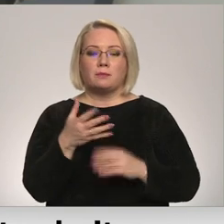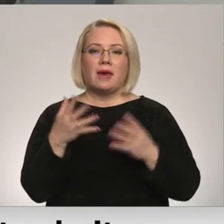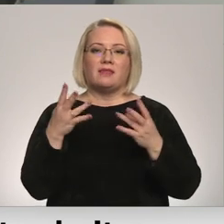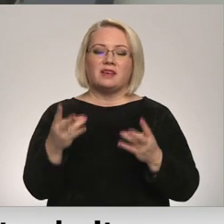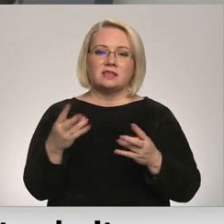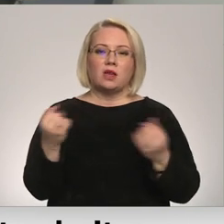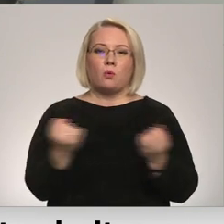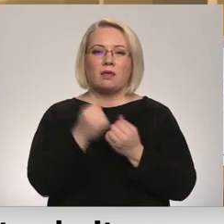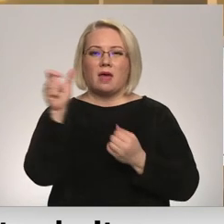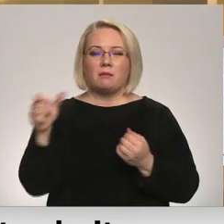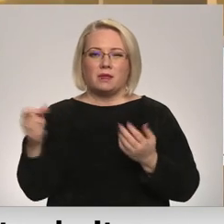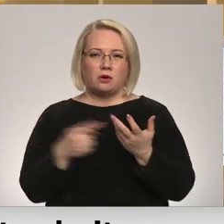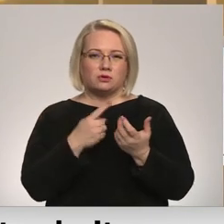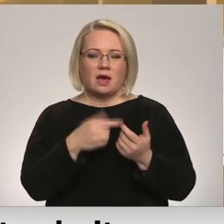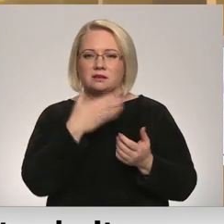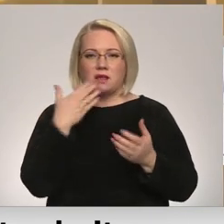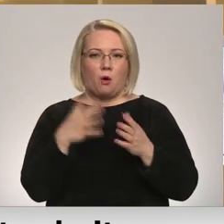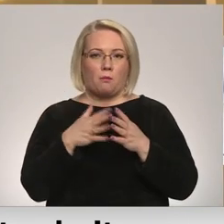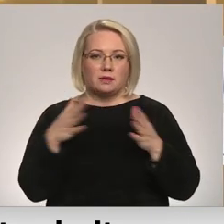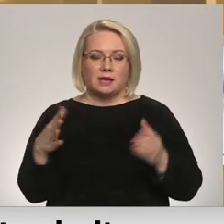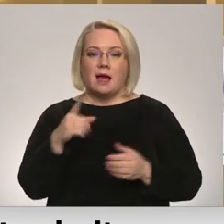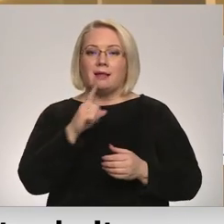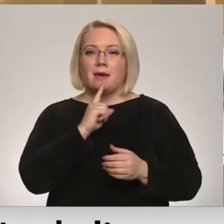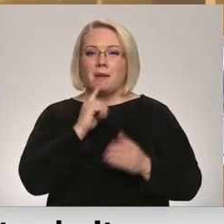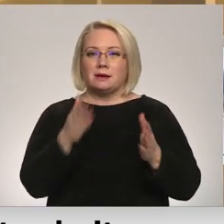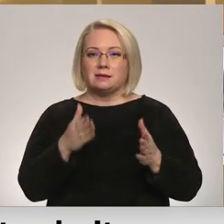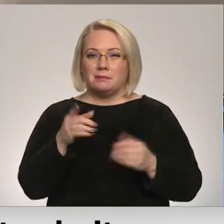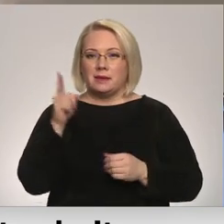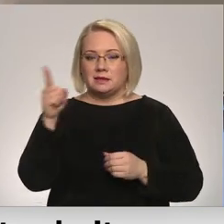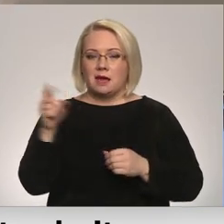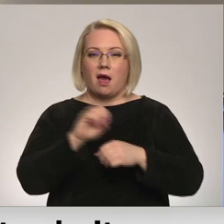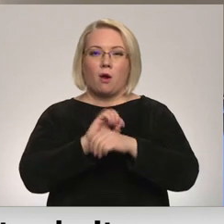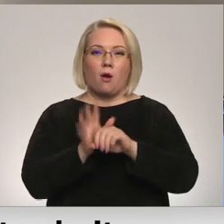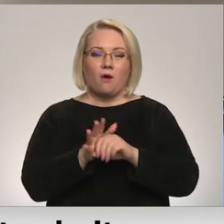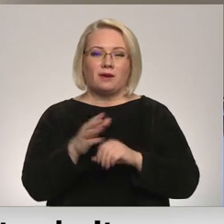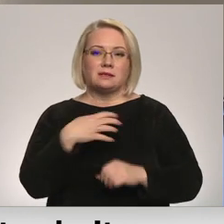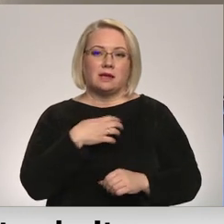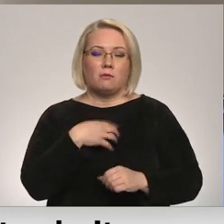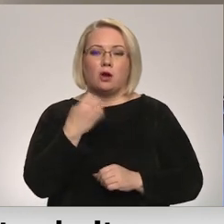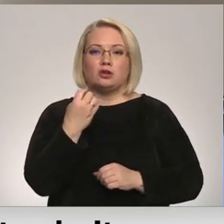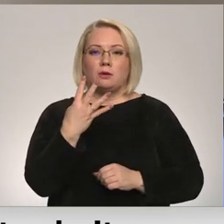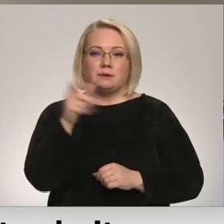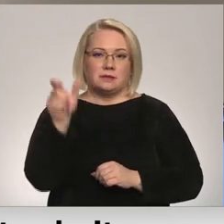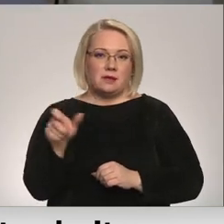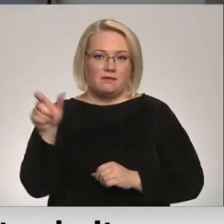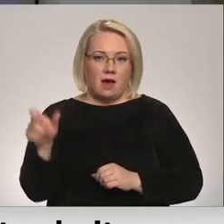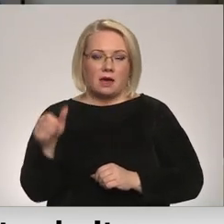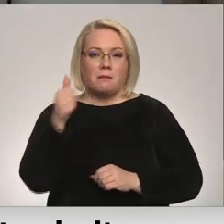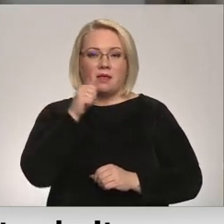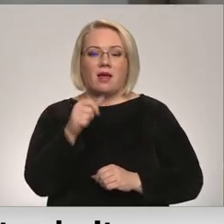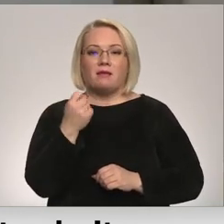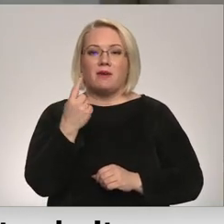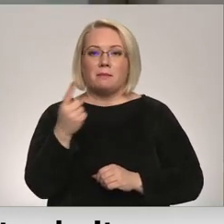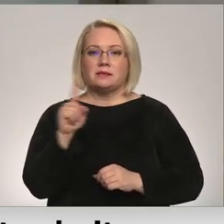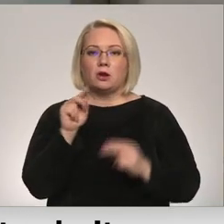medpersonālu skaits pagaidām nav liels. Liepājas reģionālajā slimnīcā ar Covidu šobrīd slimo 14 personas, bet vēl 11